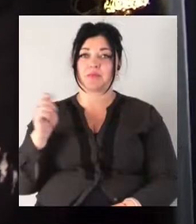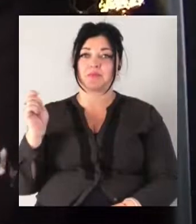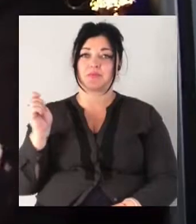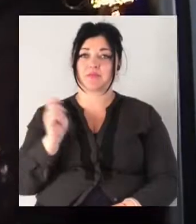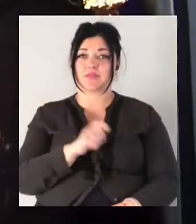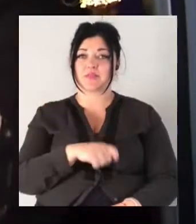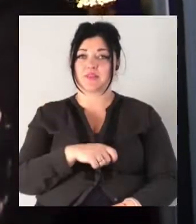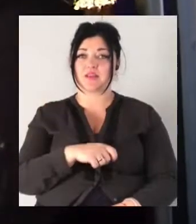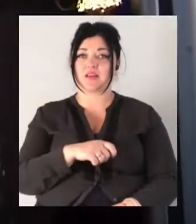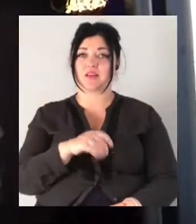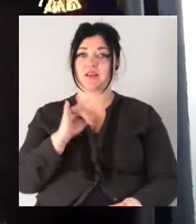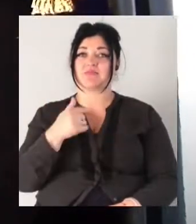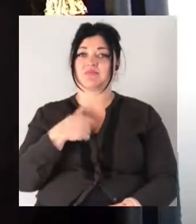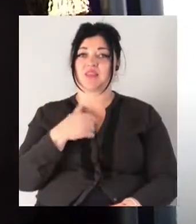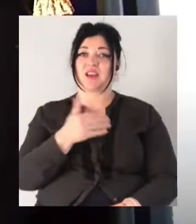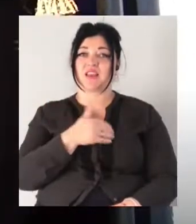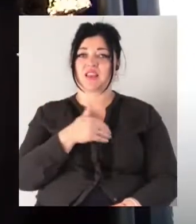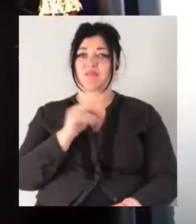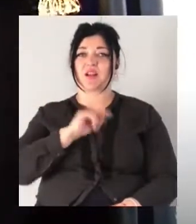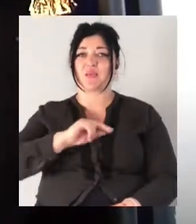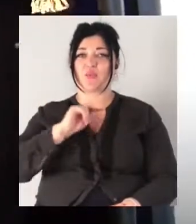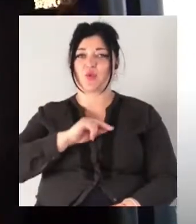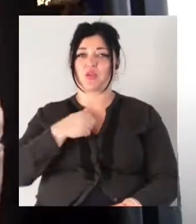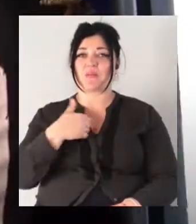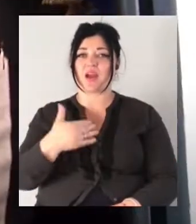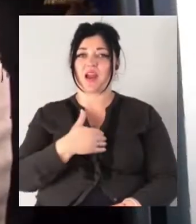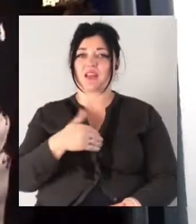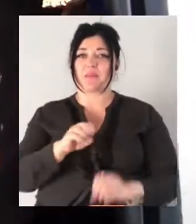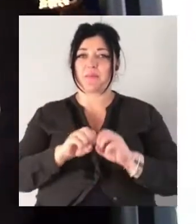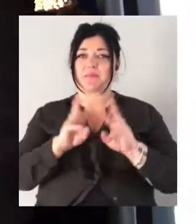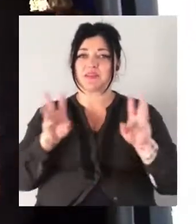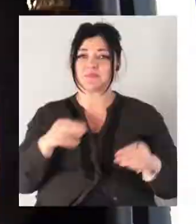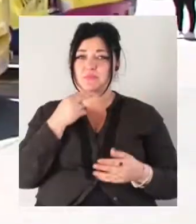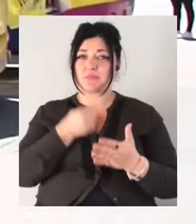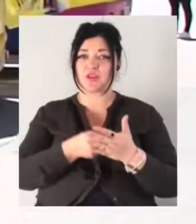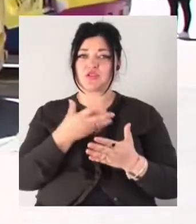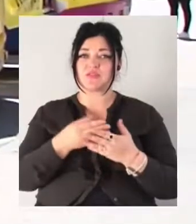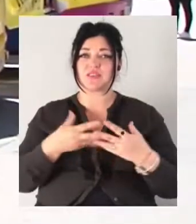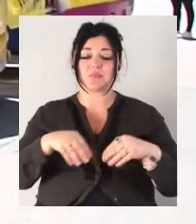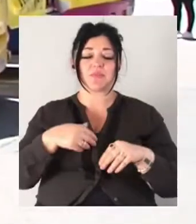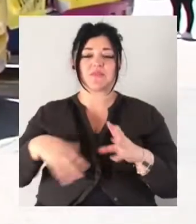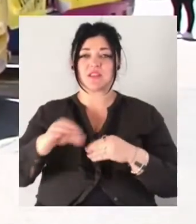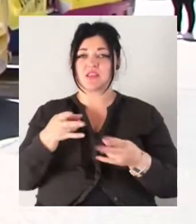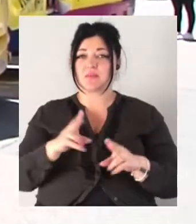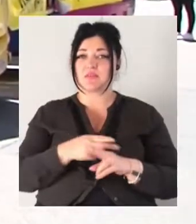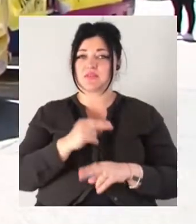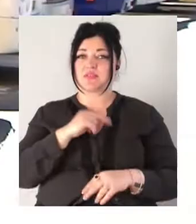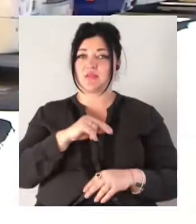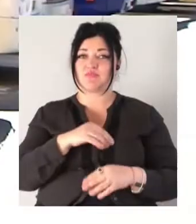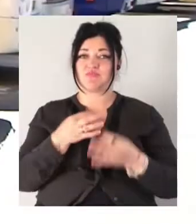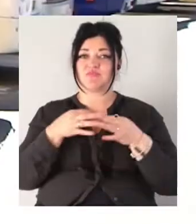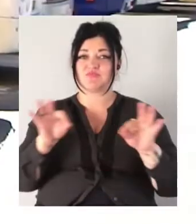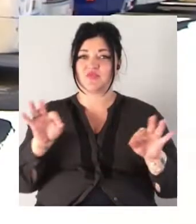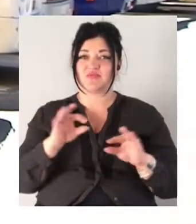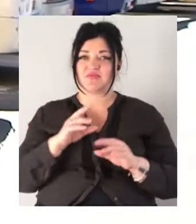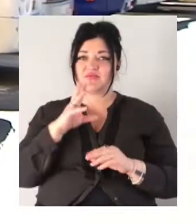Ми хочемо працювати. Ми хочемо обезпечити свої сім'ї. Ми всі залишилися без роботи. Дозволити вийти на маршрути